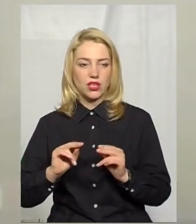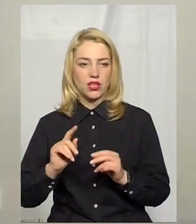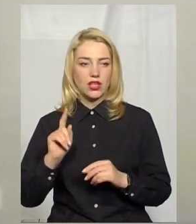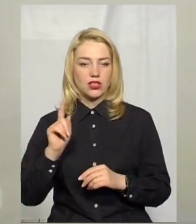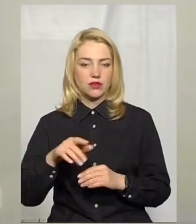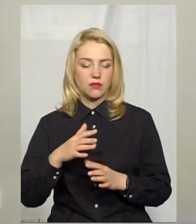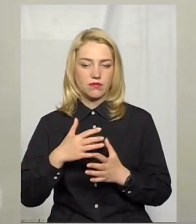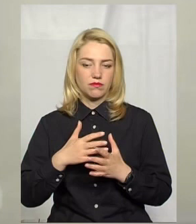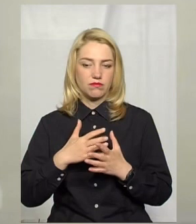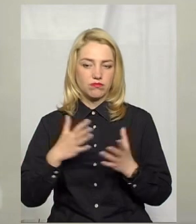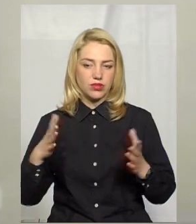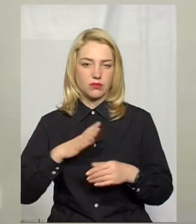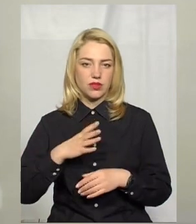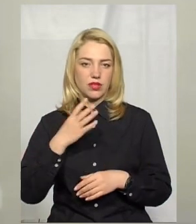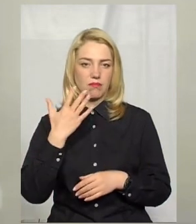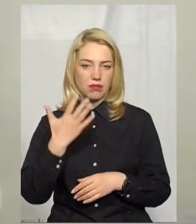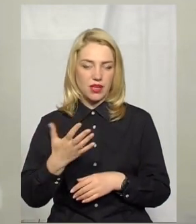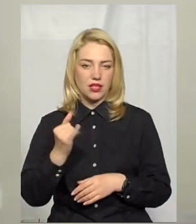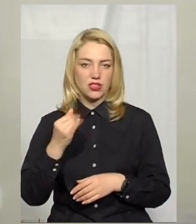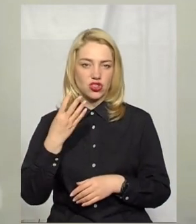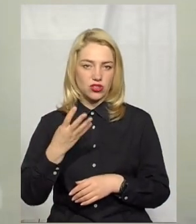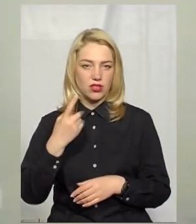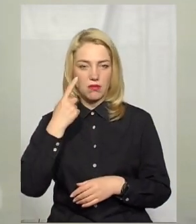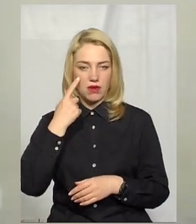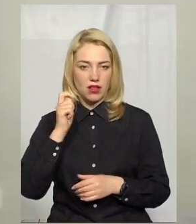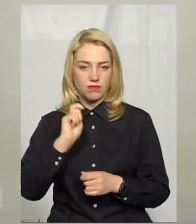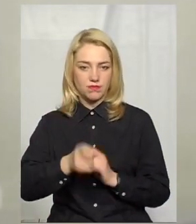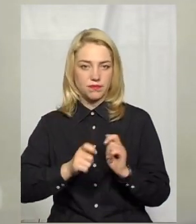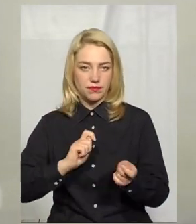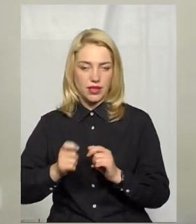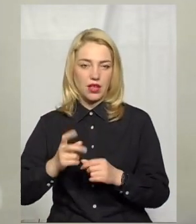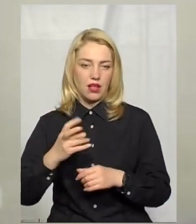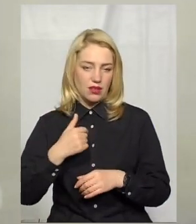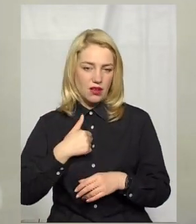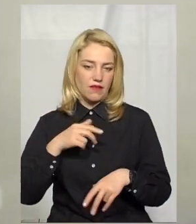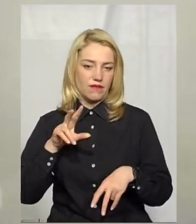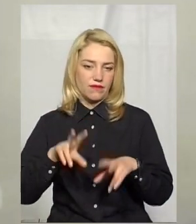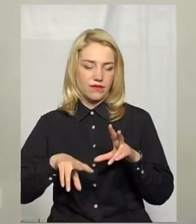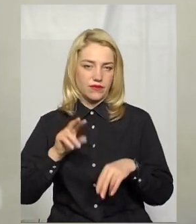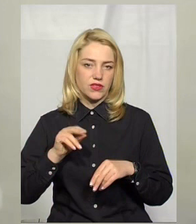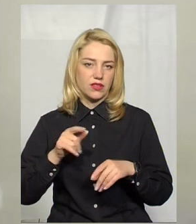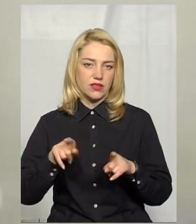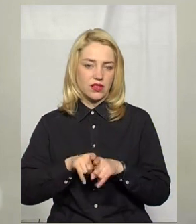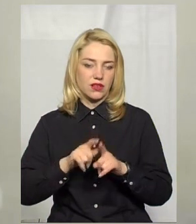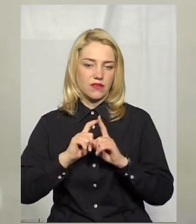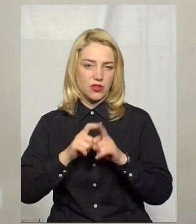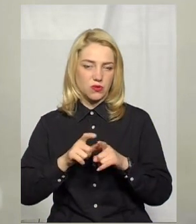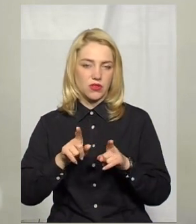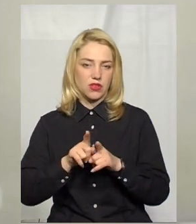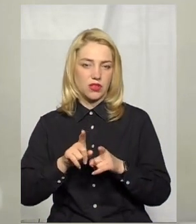Було на п'ять і чотири Але на жаль є такі Я відповідаю так Що наш іспит